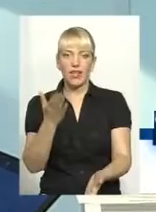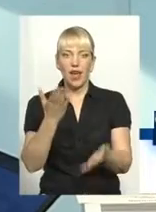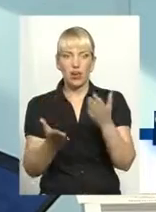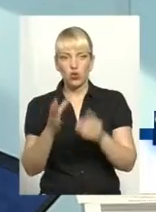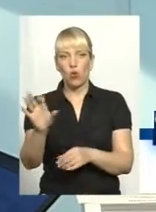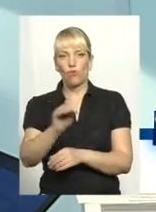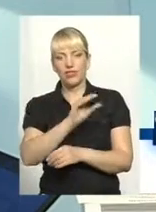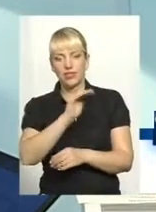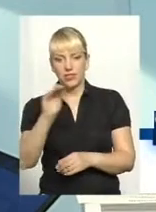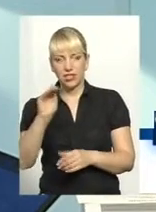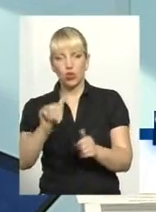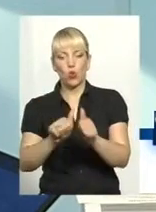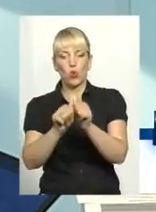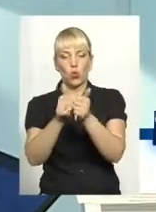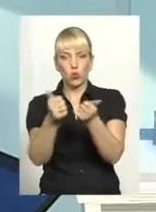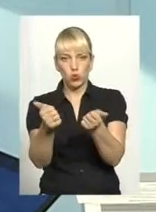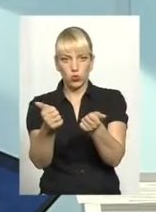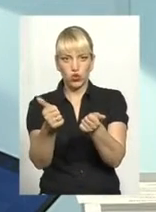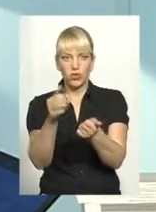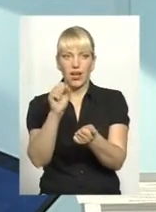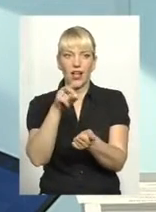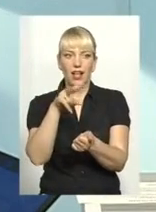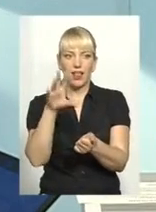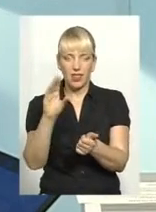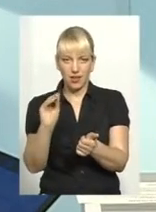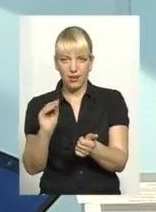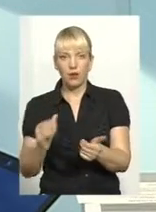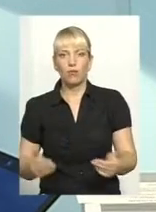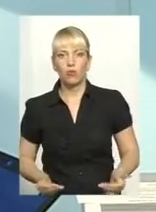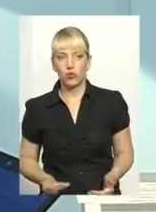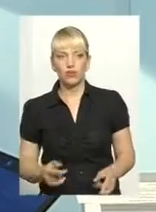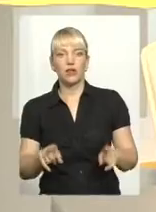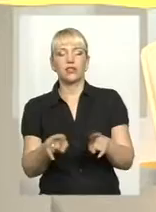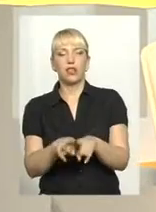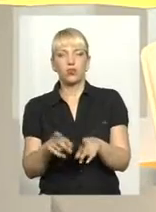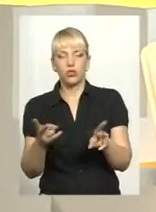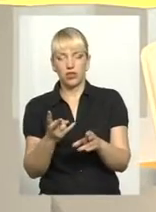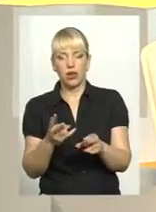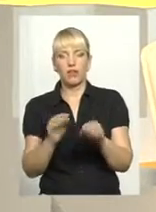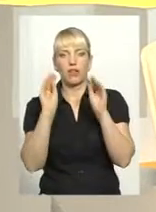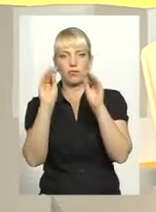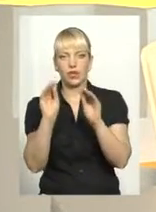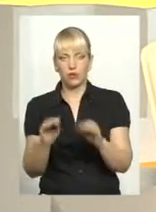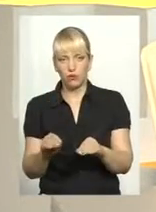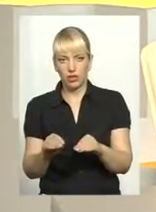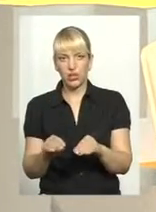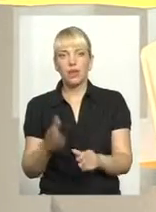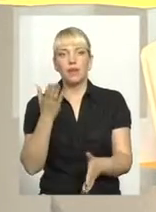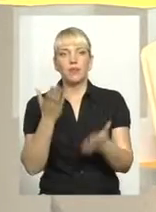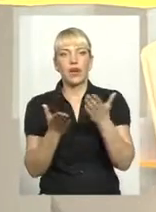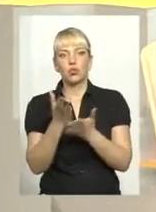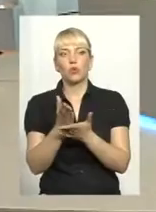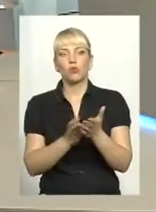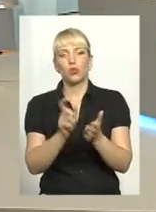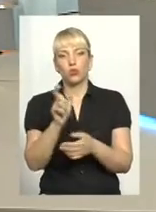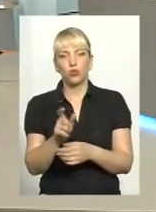розлучені, але проживають, вони теж мають це надавати. Якщо посадовець